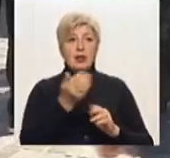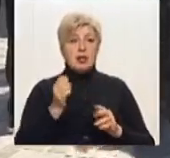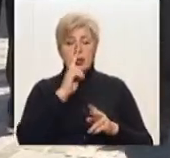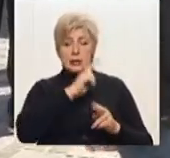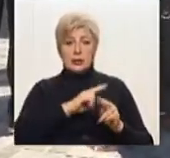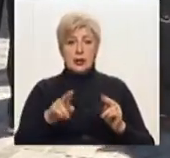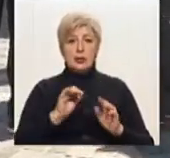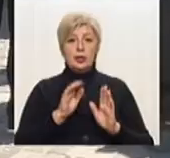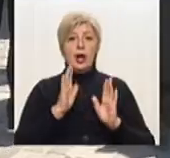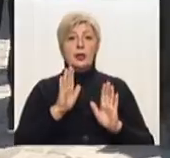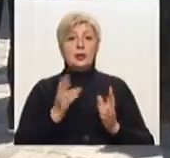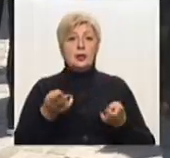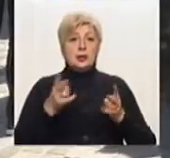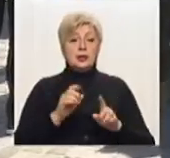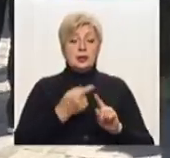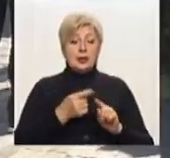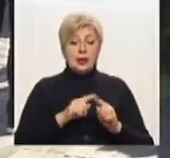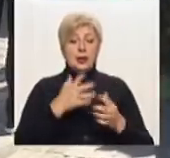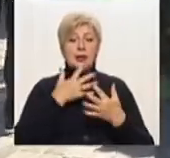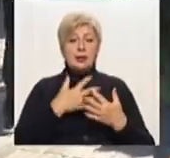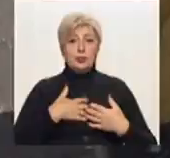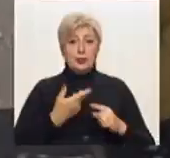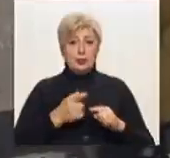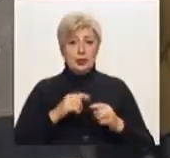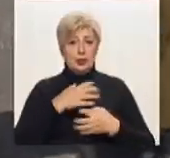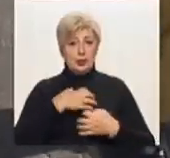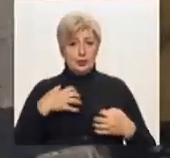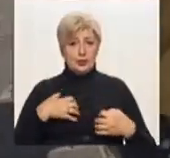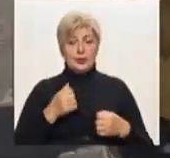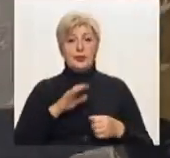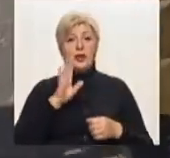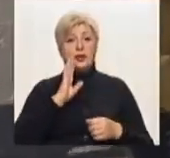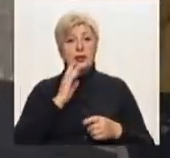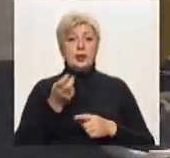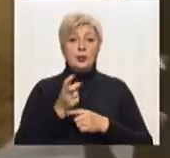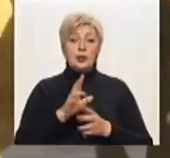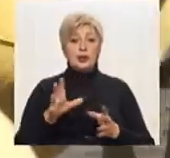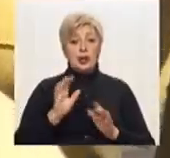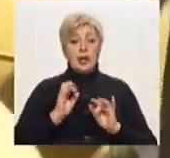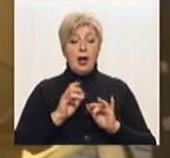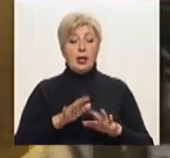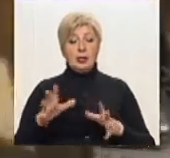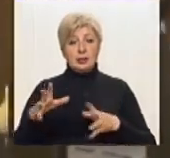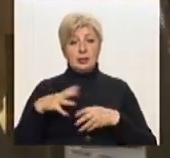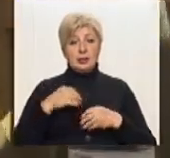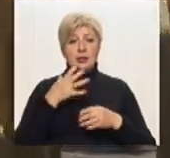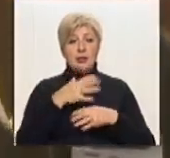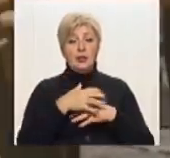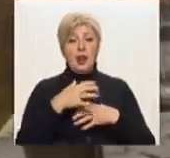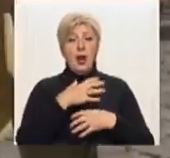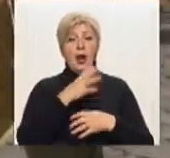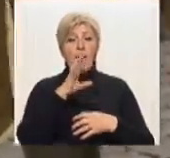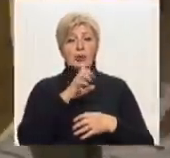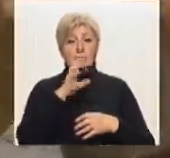люблять ось цих істот». Дар'я прийшла на акцію зі своїм псом Вайтом. Її чоловік знайшов